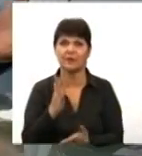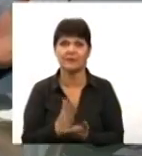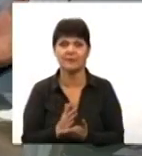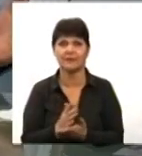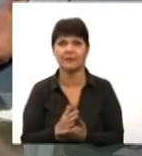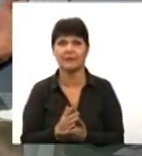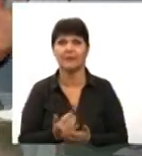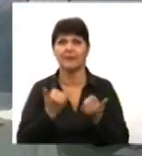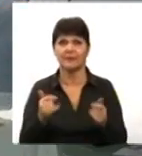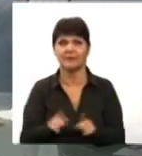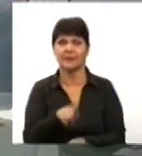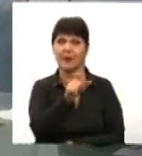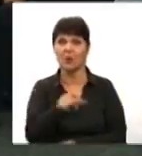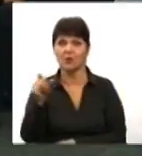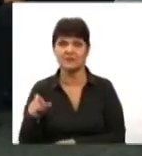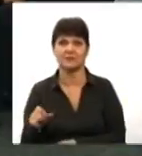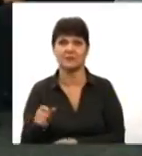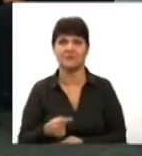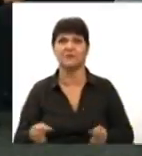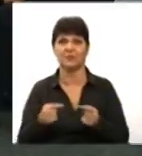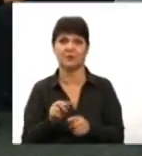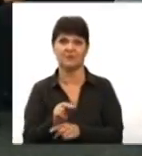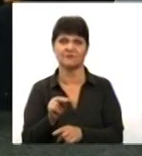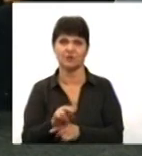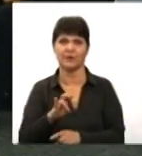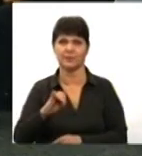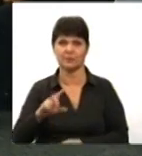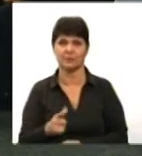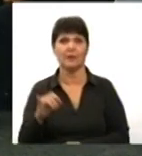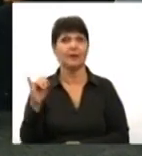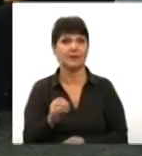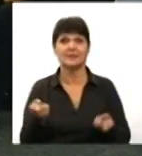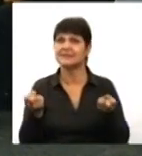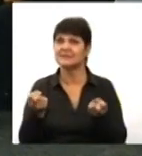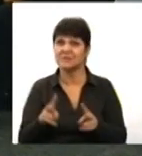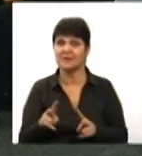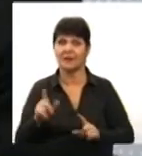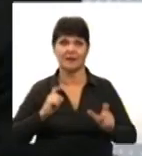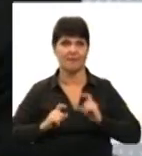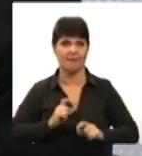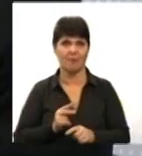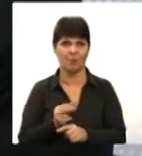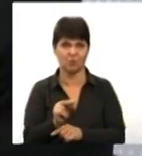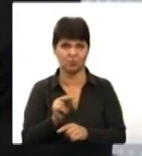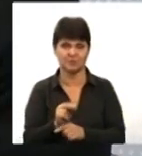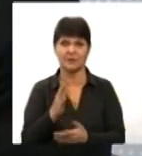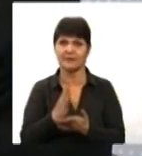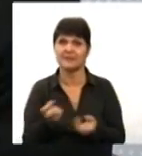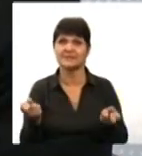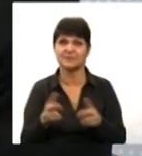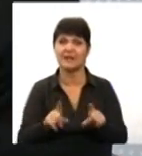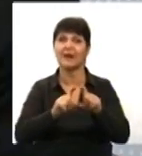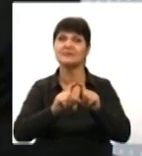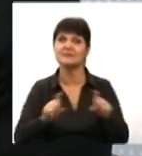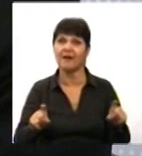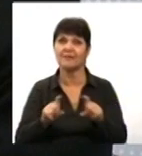осіб відповідно навчають цьому? І спеціальні курси, є спеціальні заклади,